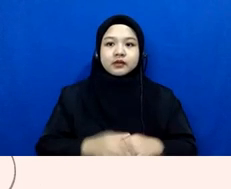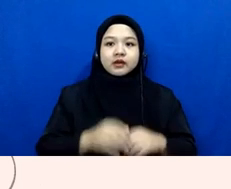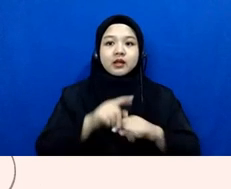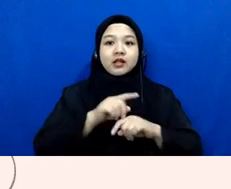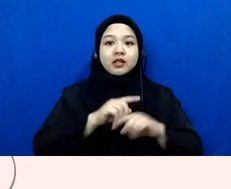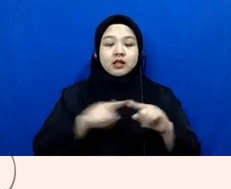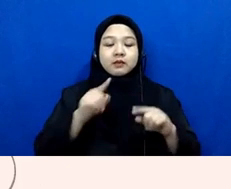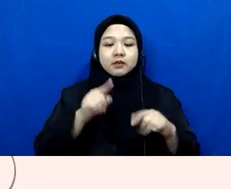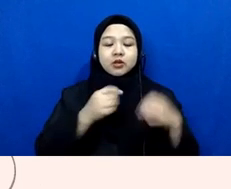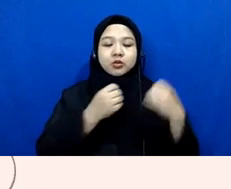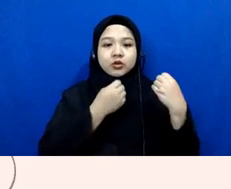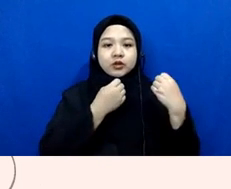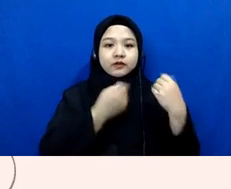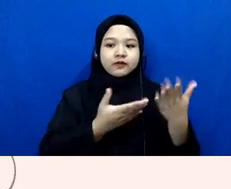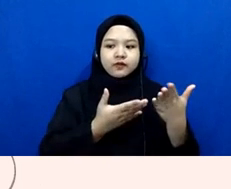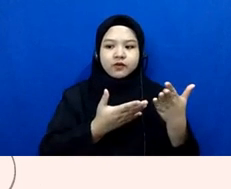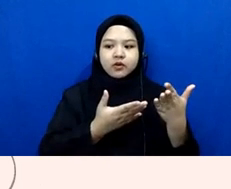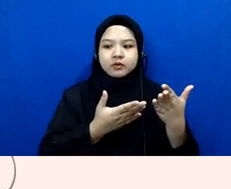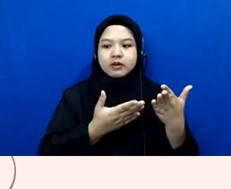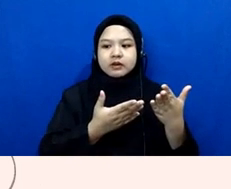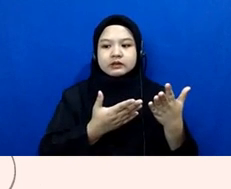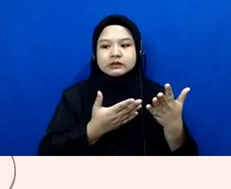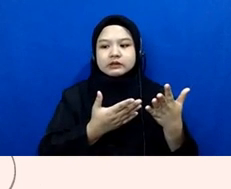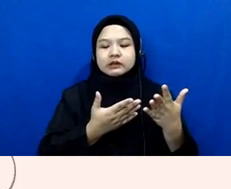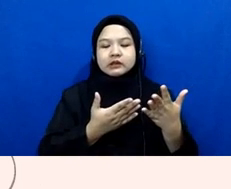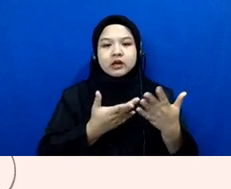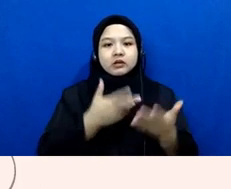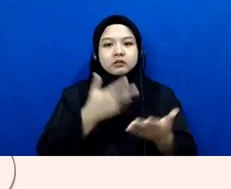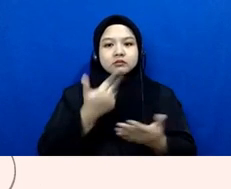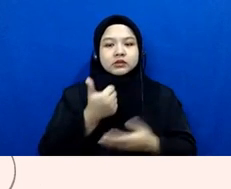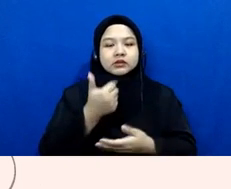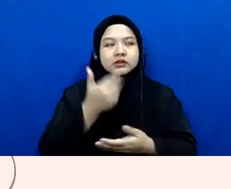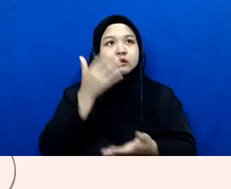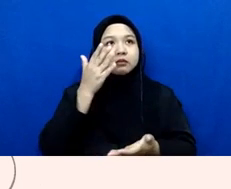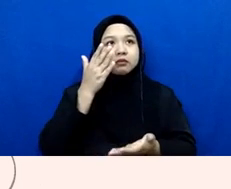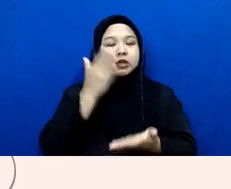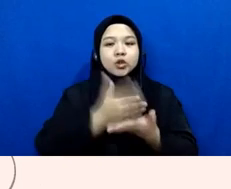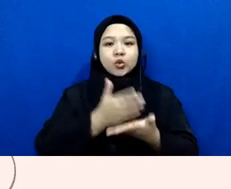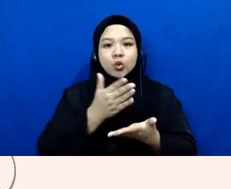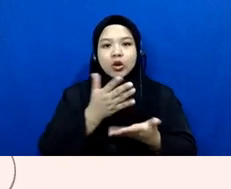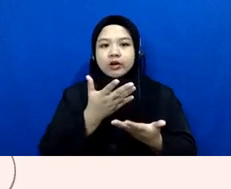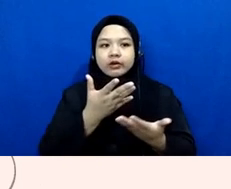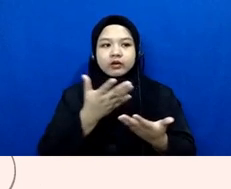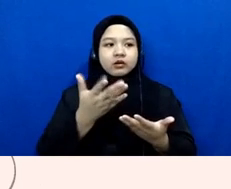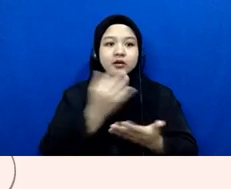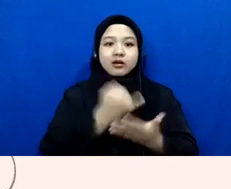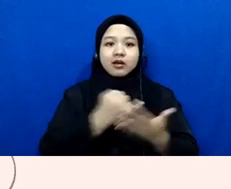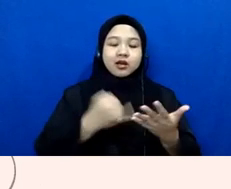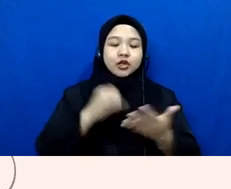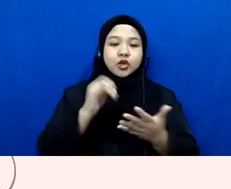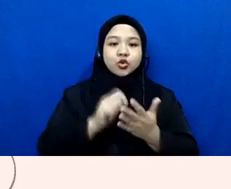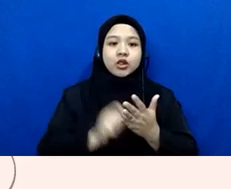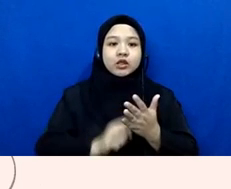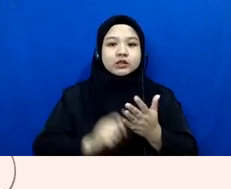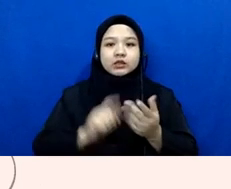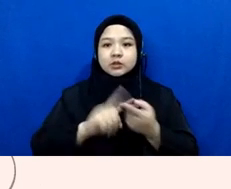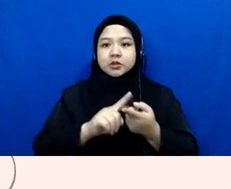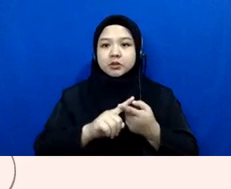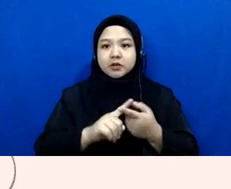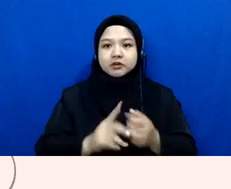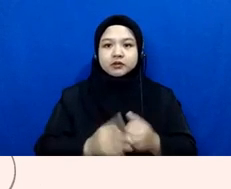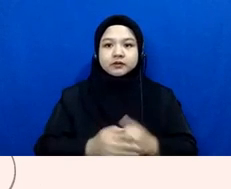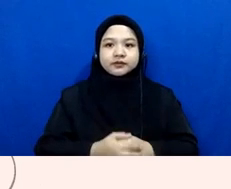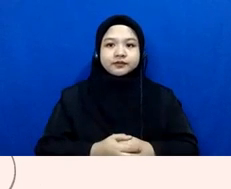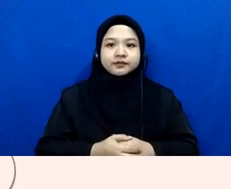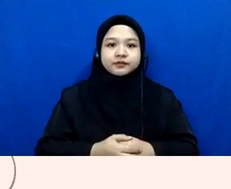informasi yang sangat menentukan dari karya jurnalistik teman-teman nah yang kedua